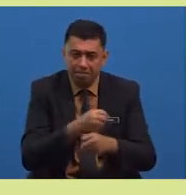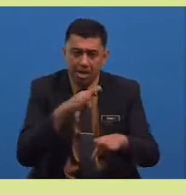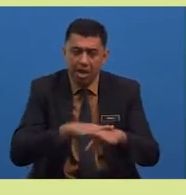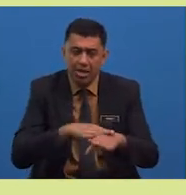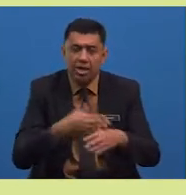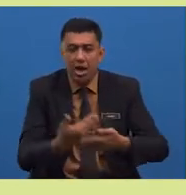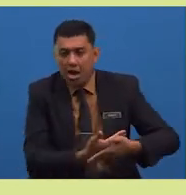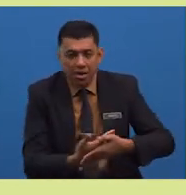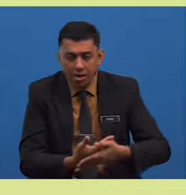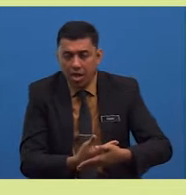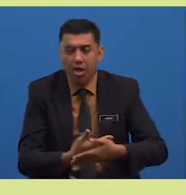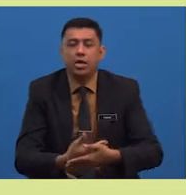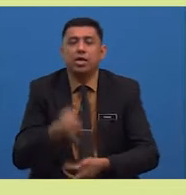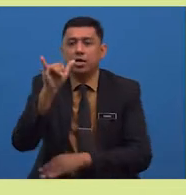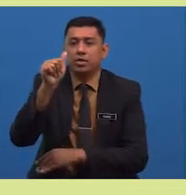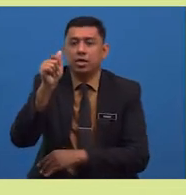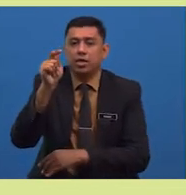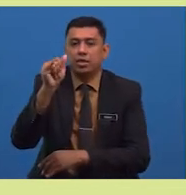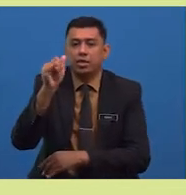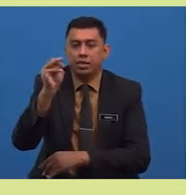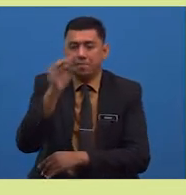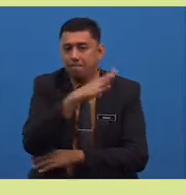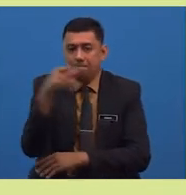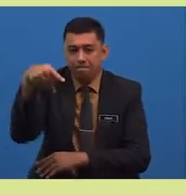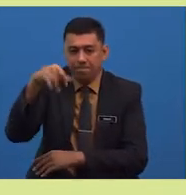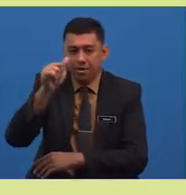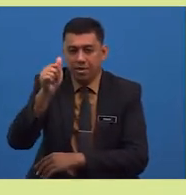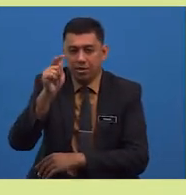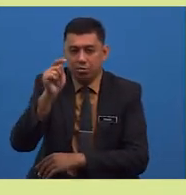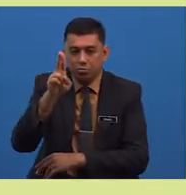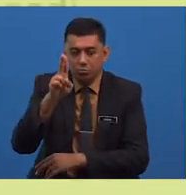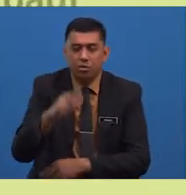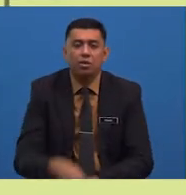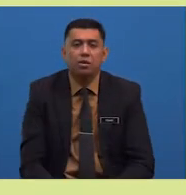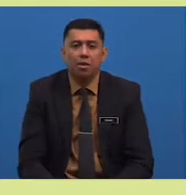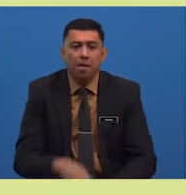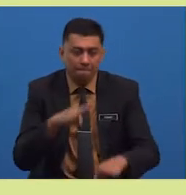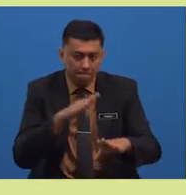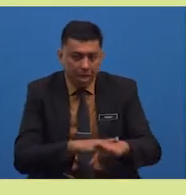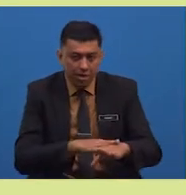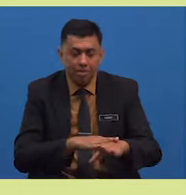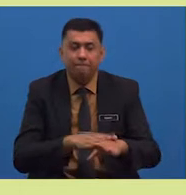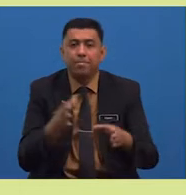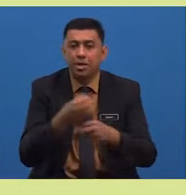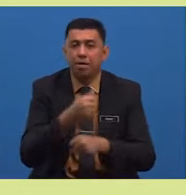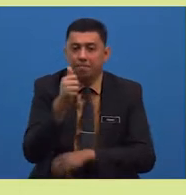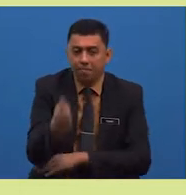yatim piatu. Soalan yang ketiga, pada pendapat anda,